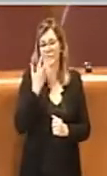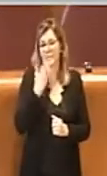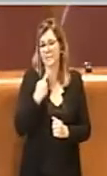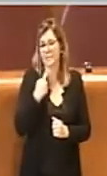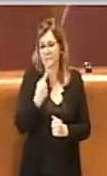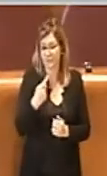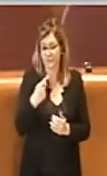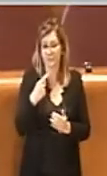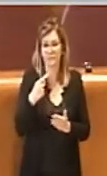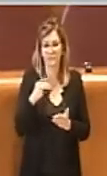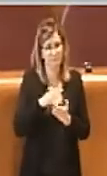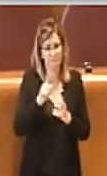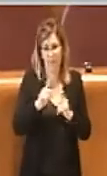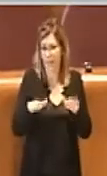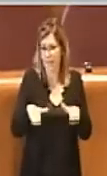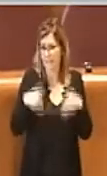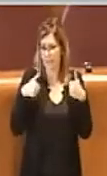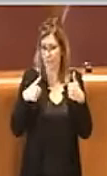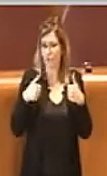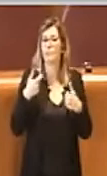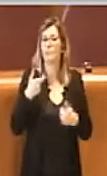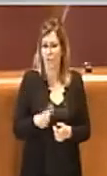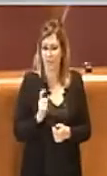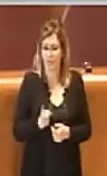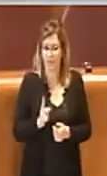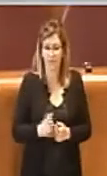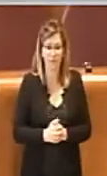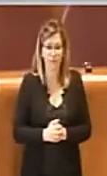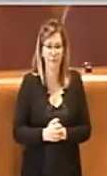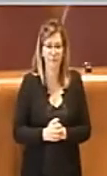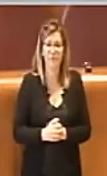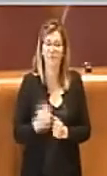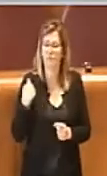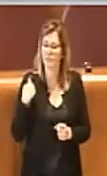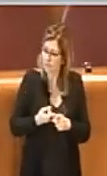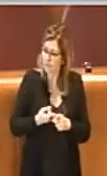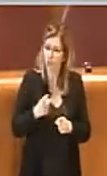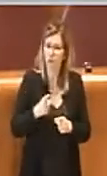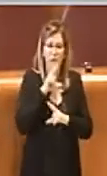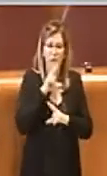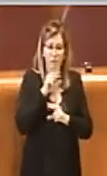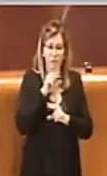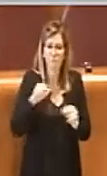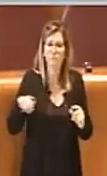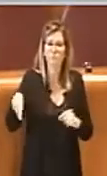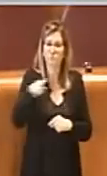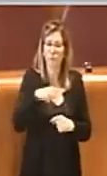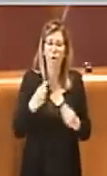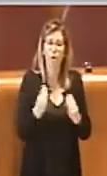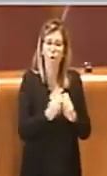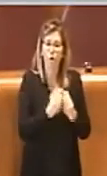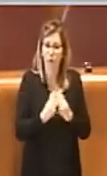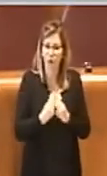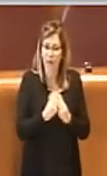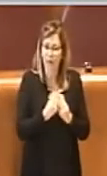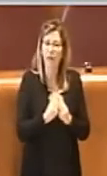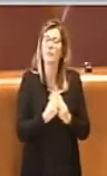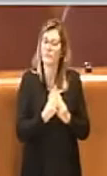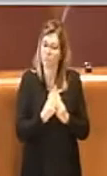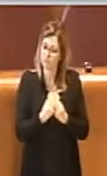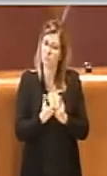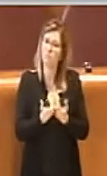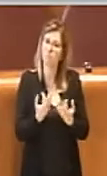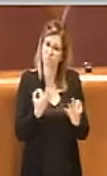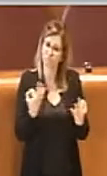mozione, allora sicuramente tutto quello che è stato detto dai miei colleghi è insomma condivisibile